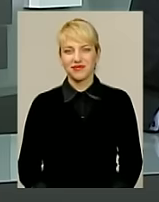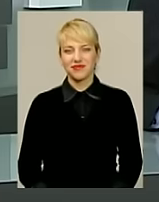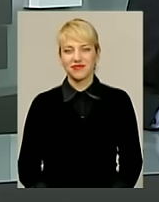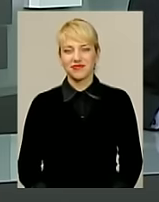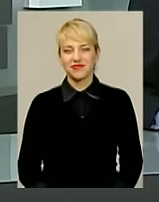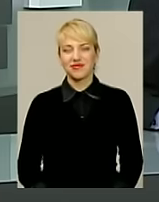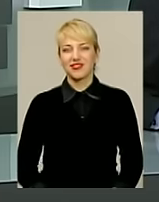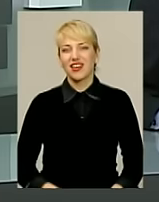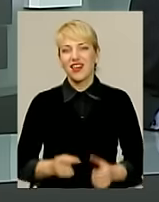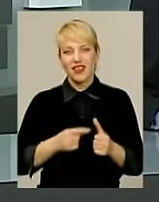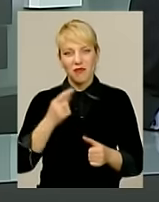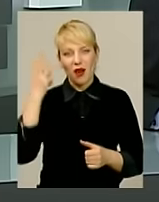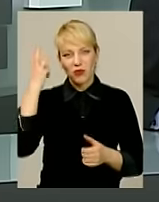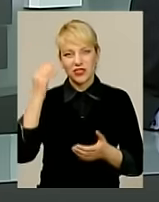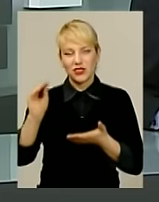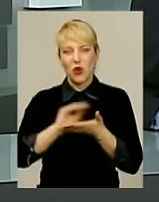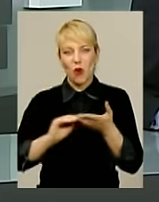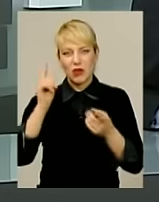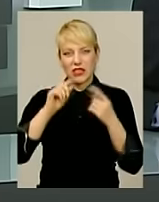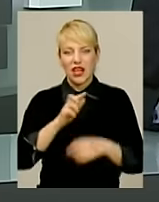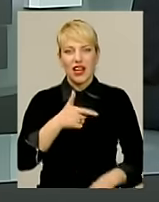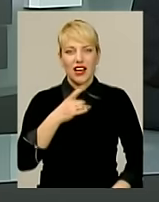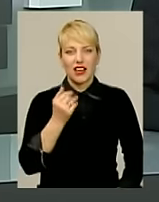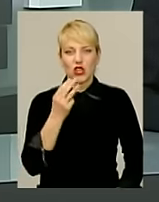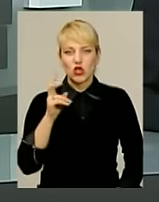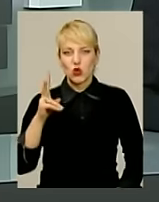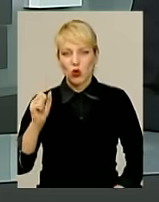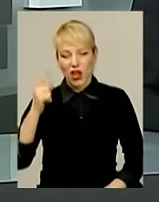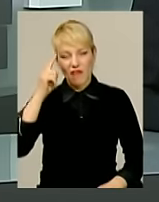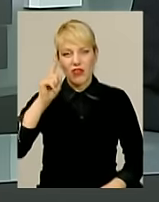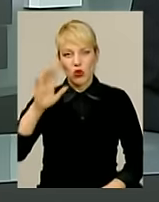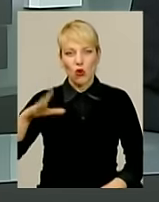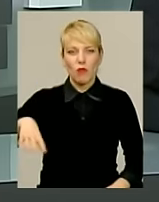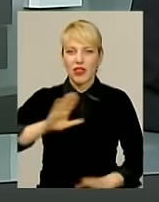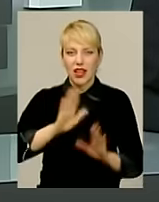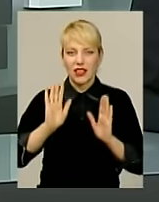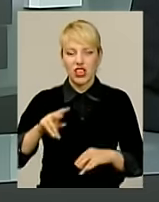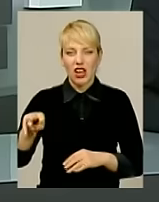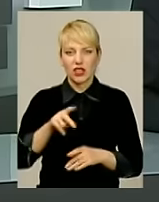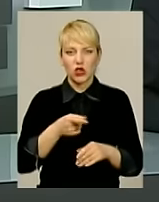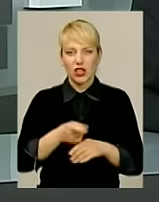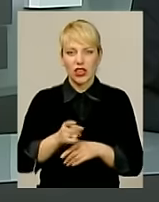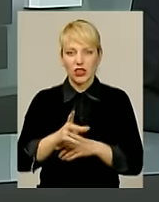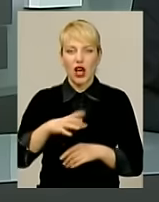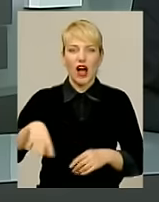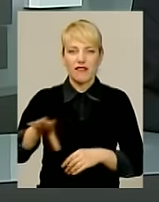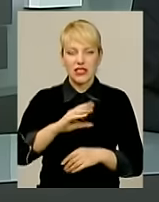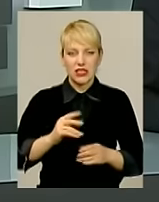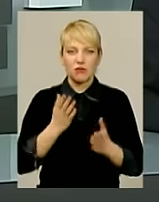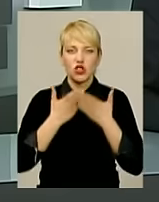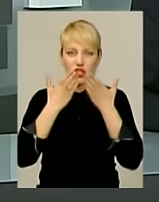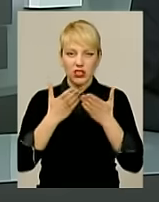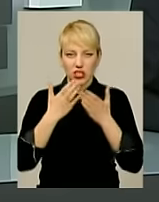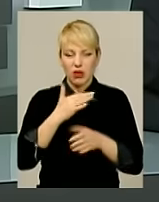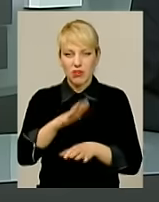Ім'я подільського письменника Броніслава Грищука добре відоме не лише літературним критикам і колегам, а й широкому колу читачів.